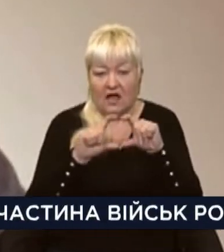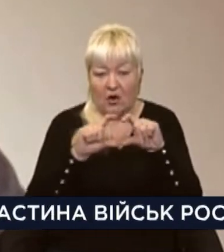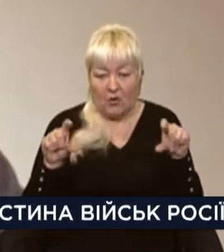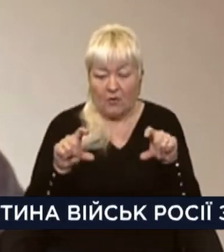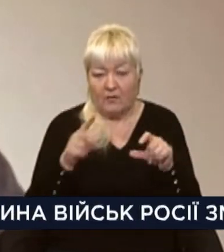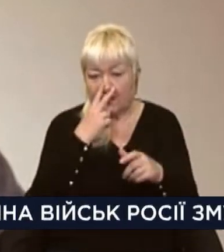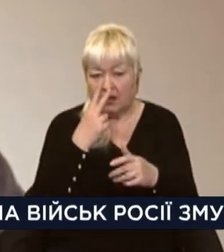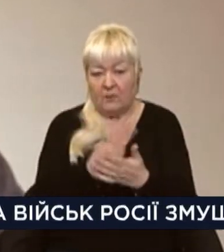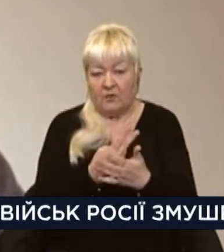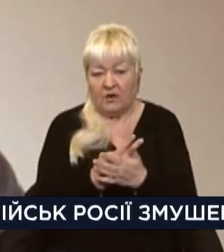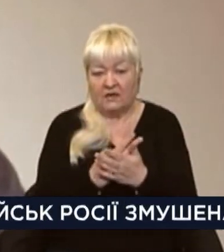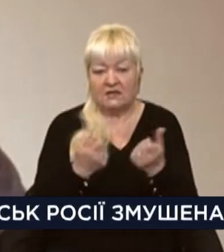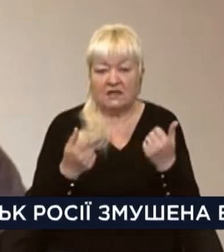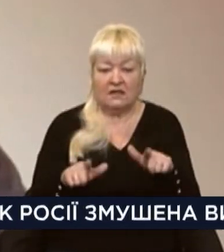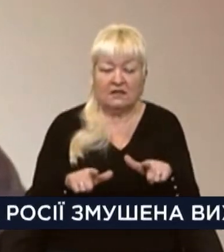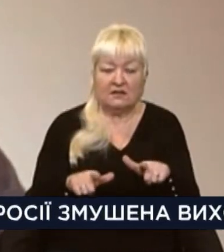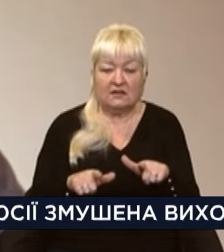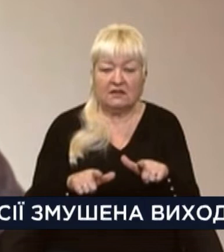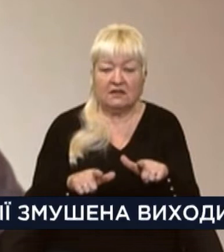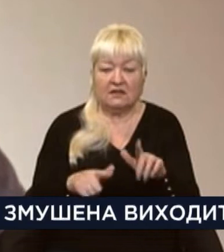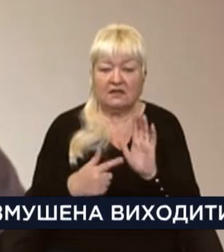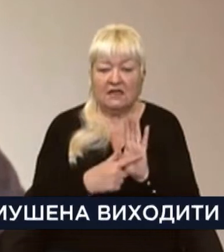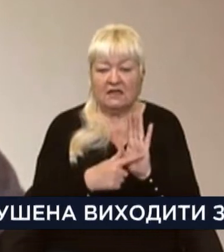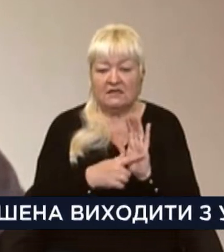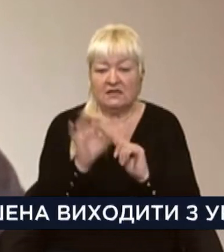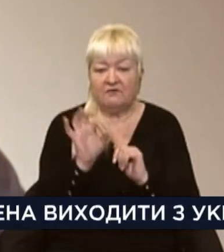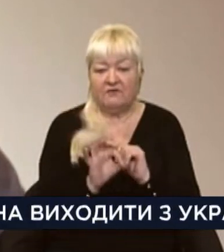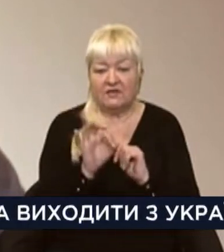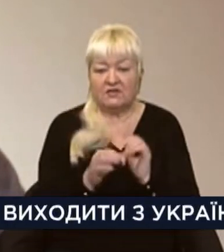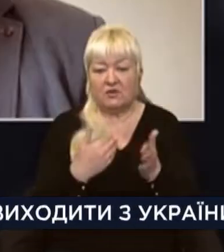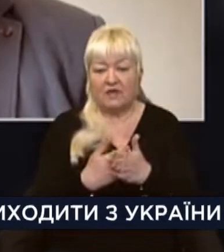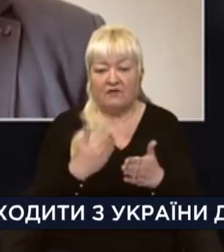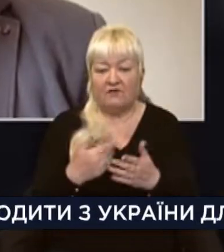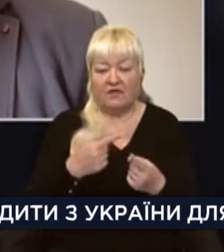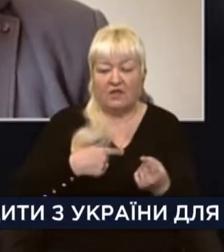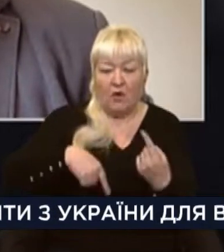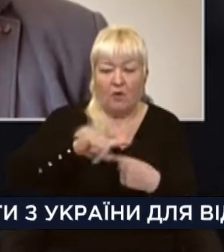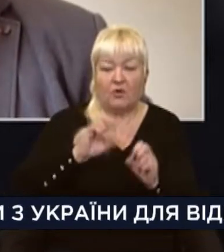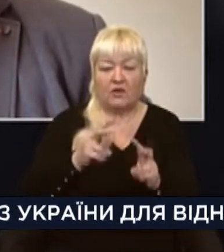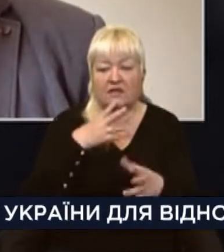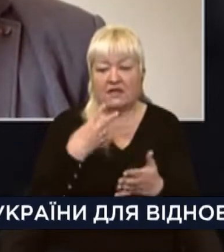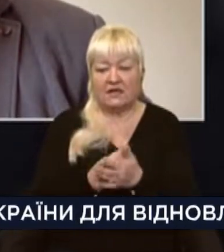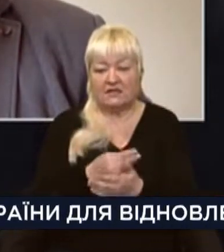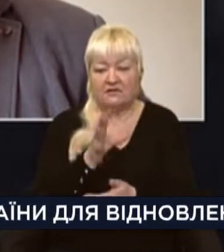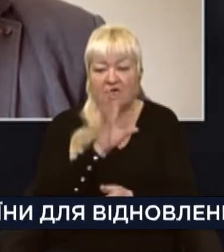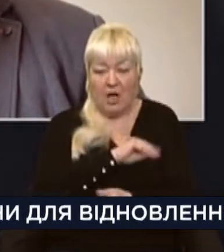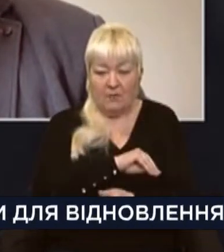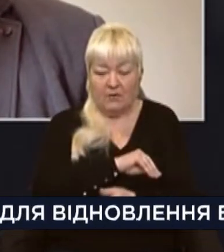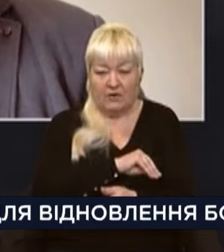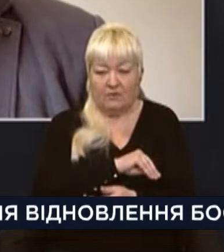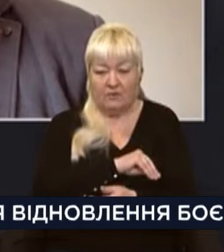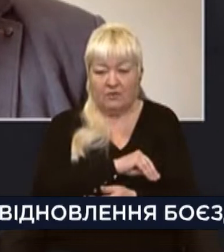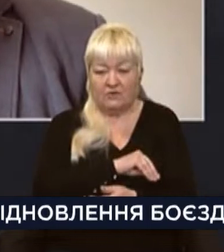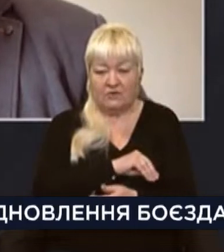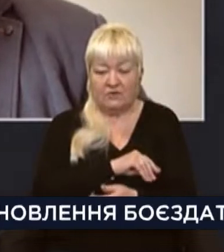показала десь пів відсотка від оборота, як свій прибуток. Тобто, по